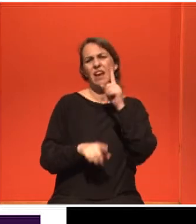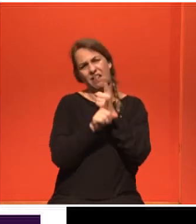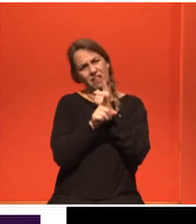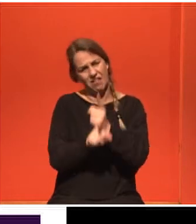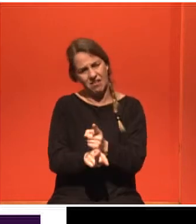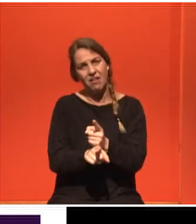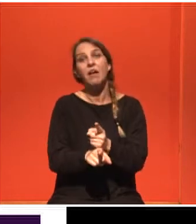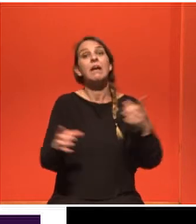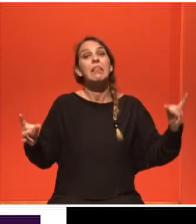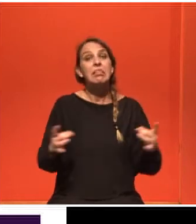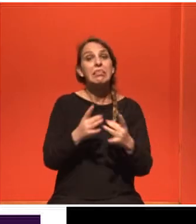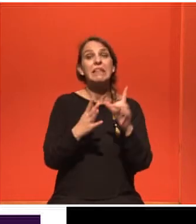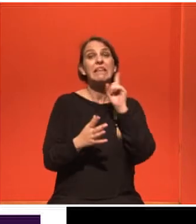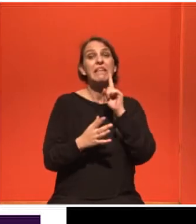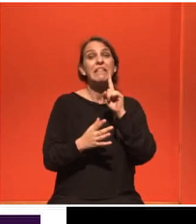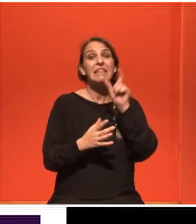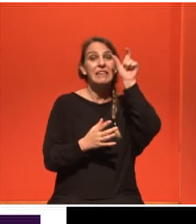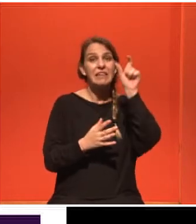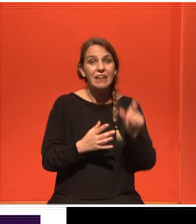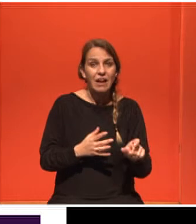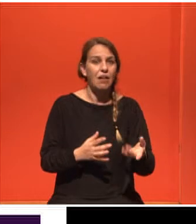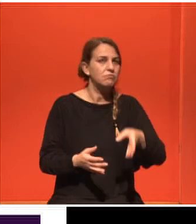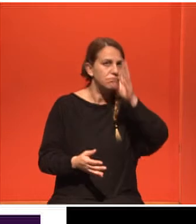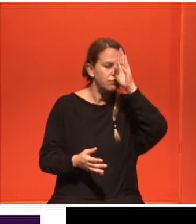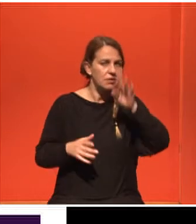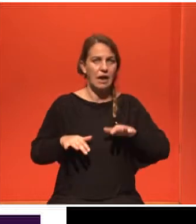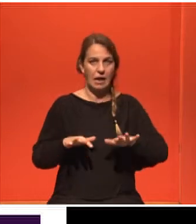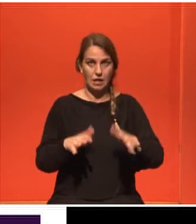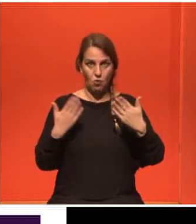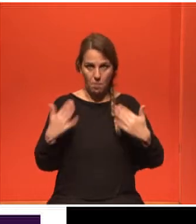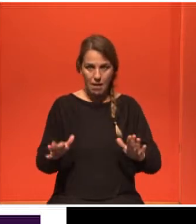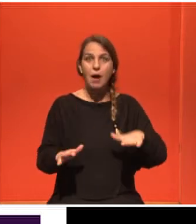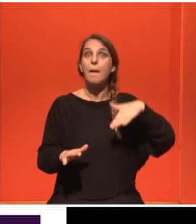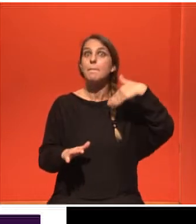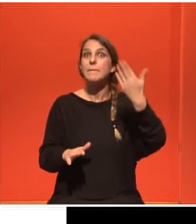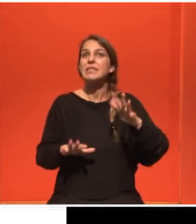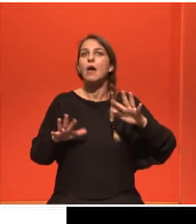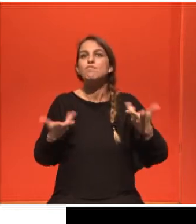τις επιλογές που έχει μια γυναίκα για αδίτηση γονιμότητας ακόμα και αν έχει διαγνωστεί με γυναικολογικό καρκίνο.